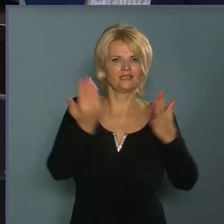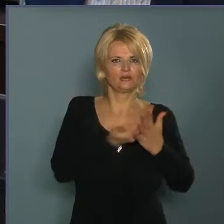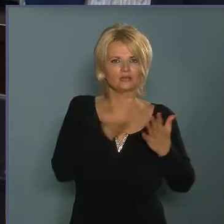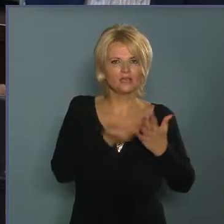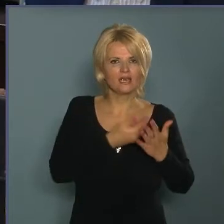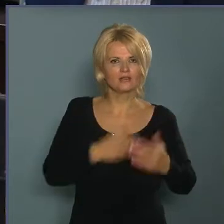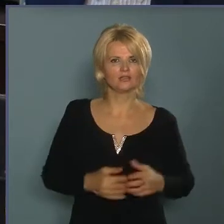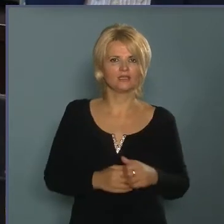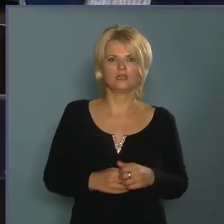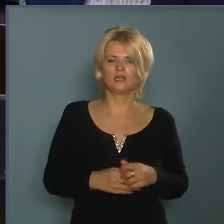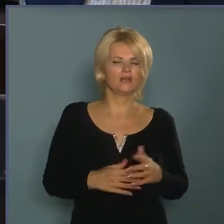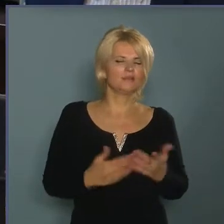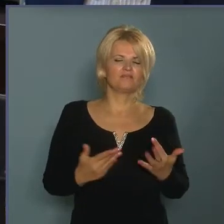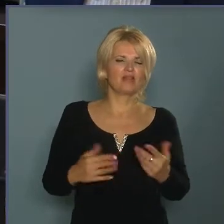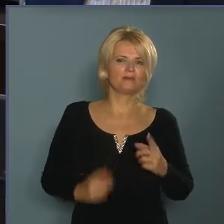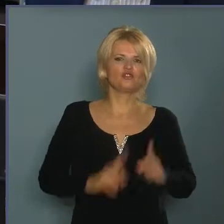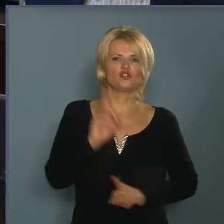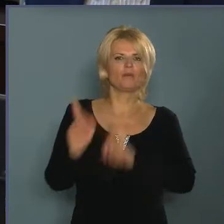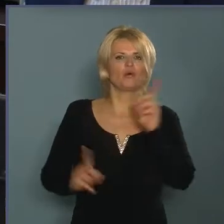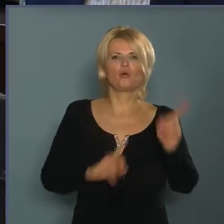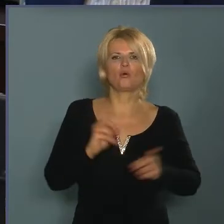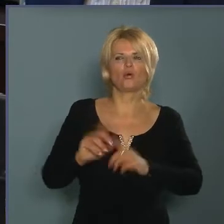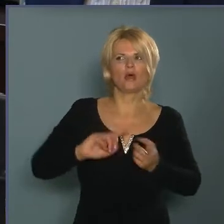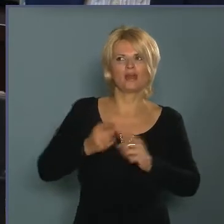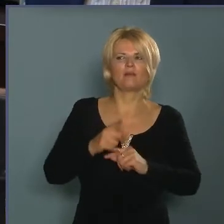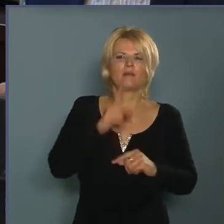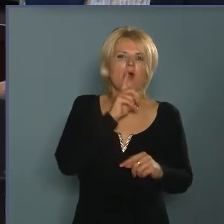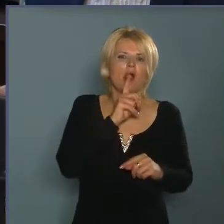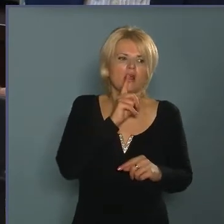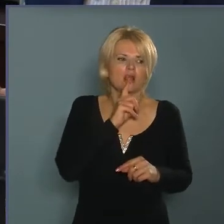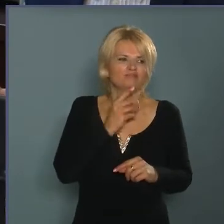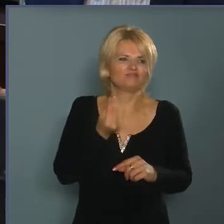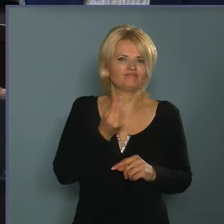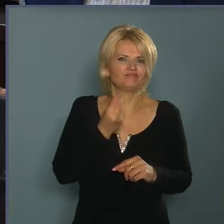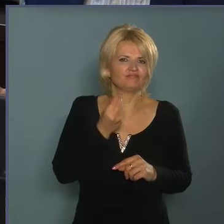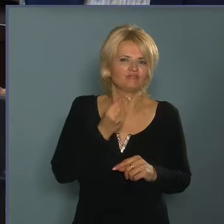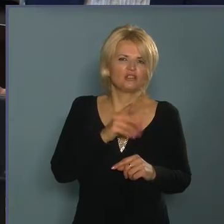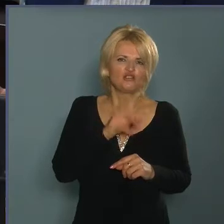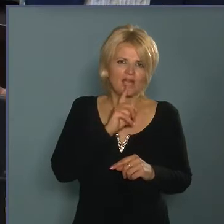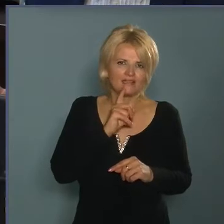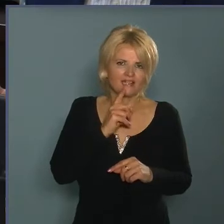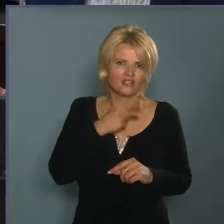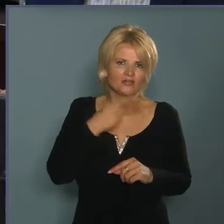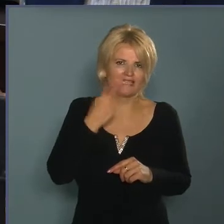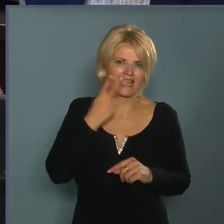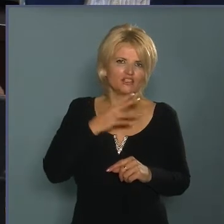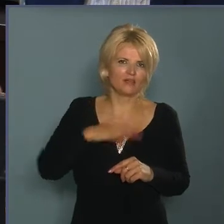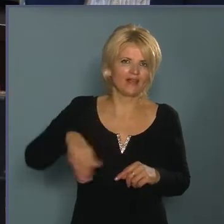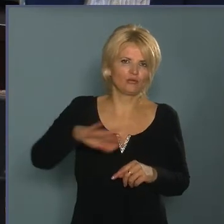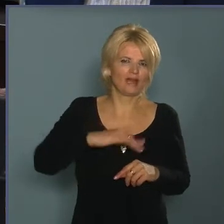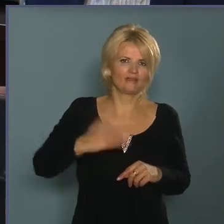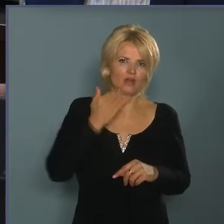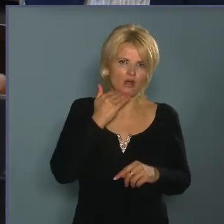környezetben. Nem egy hangos csobogóban, hanem egy halk csendes felületben,